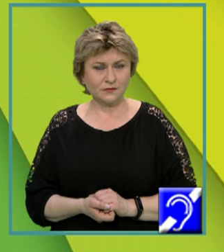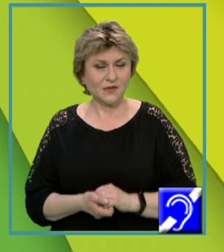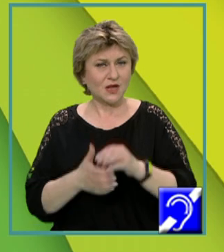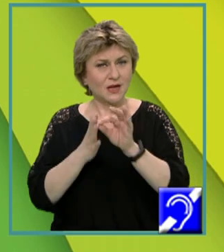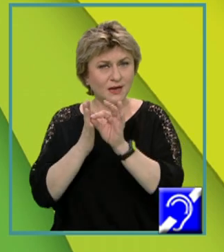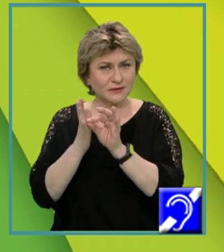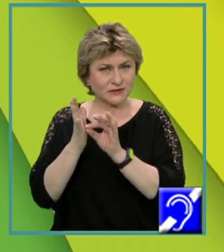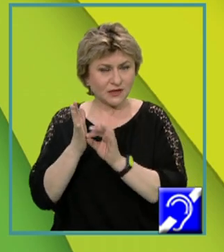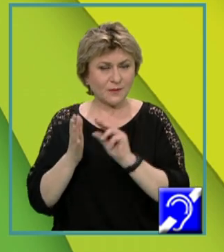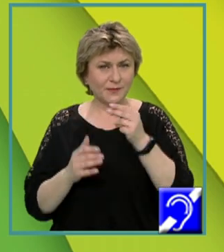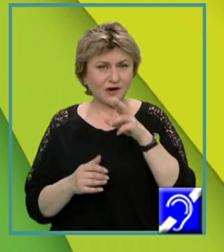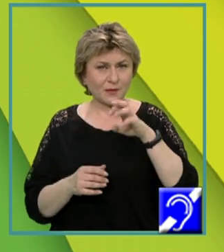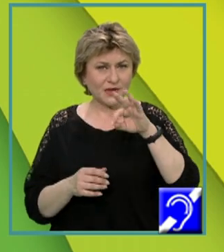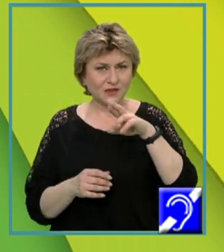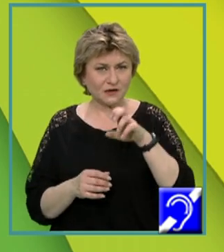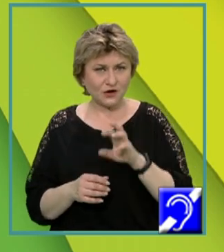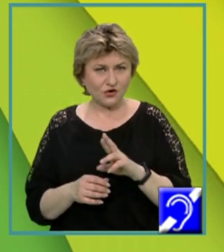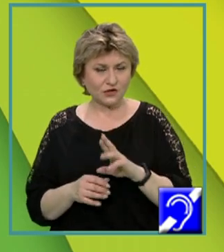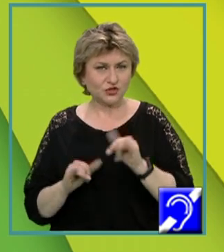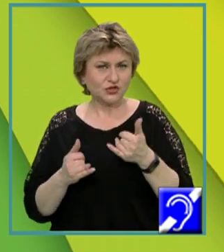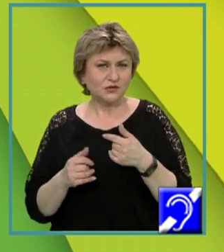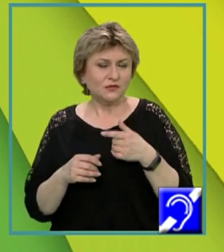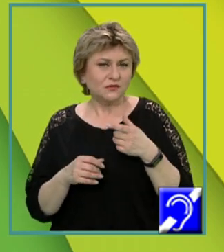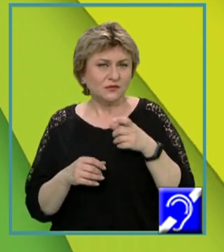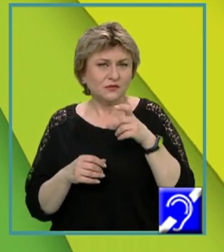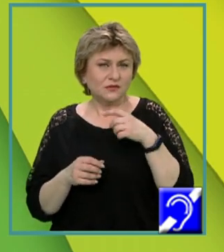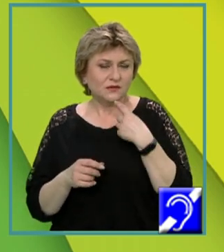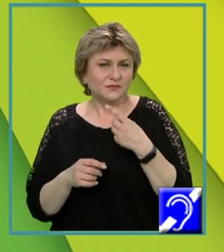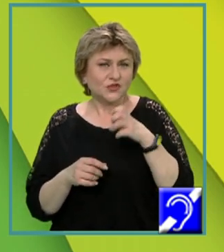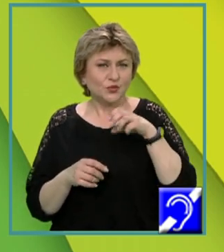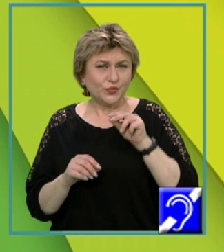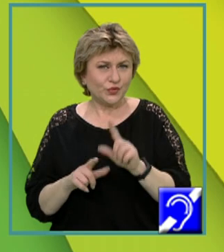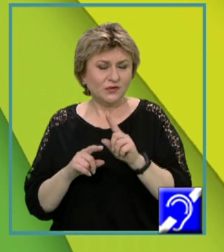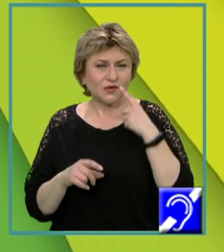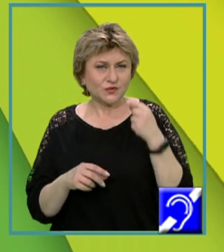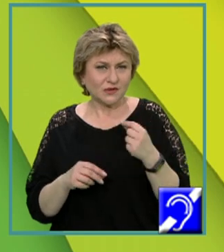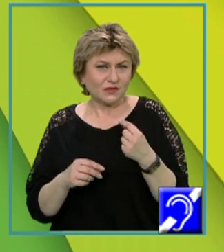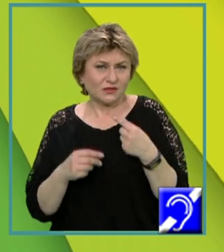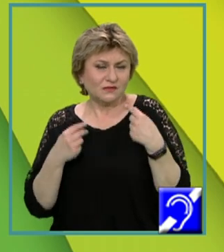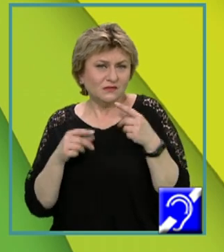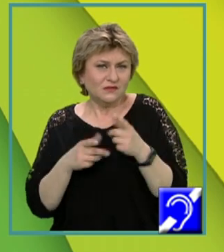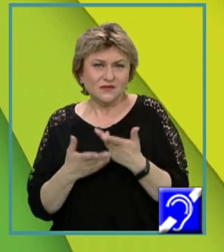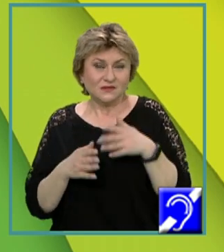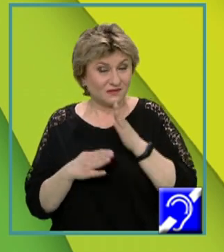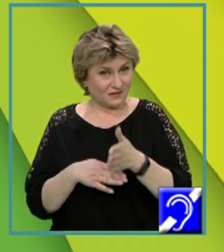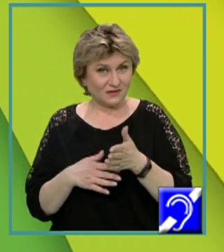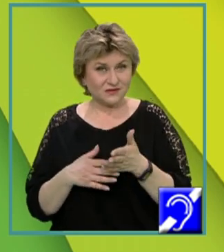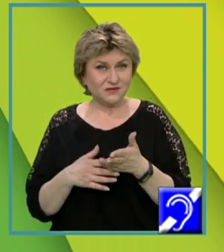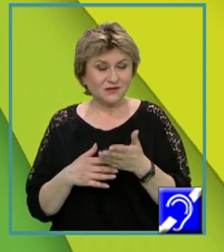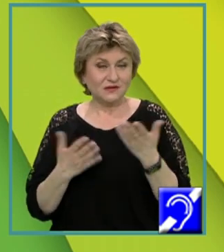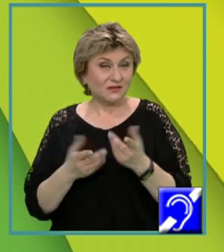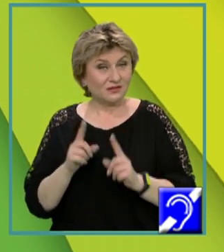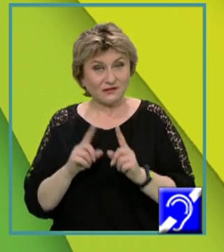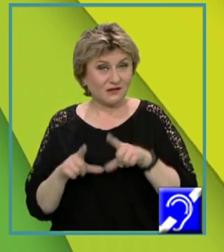lista parametrilor și tipul rezultatului returnat direct, dacă este